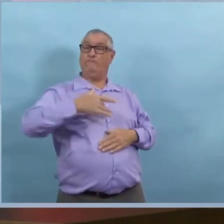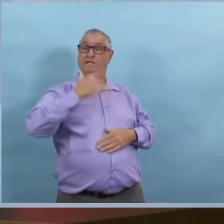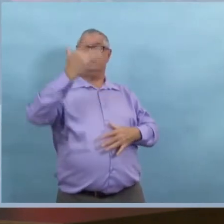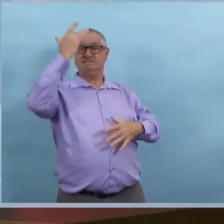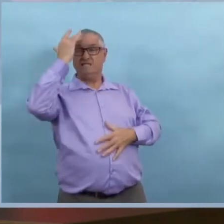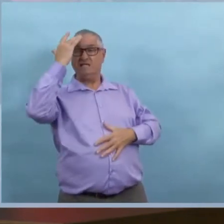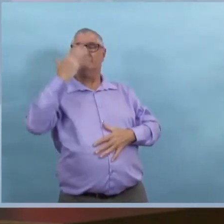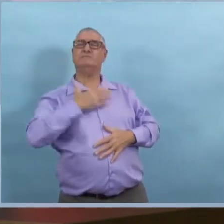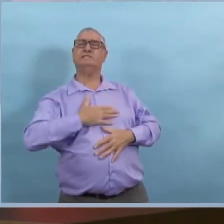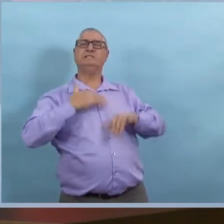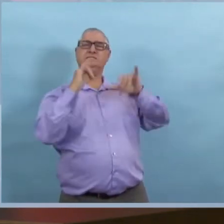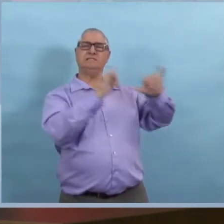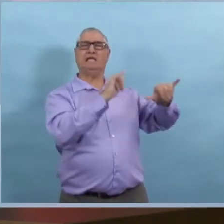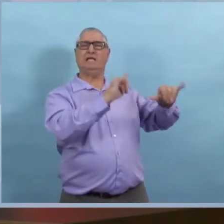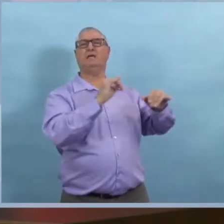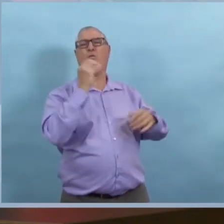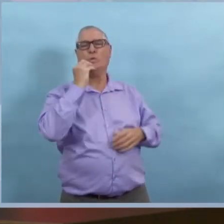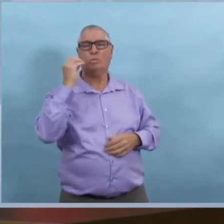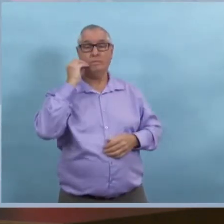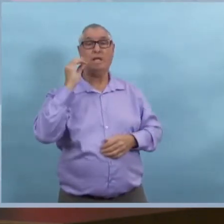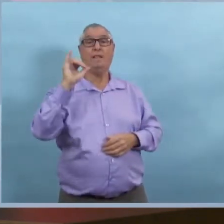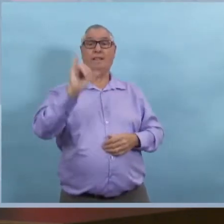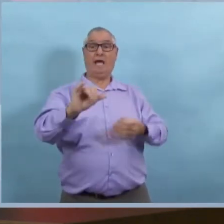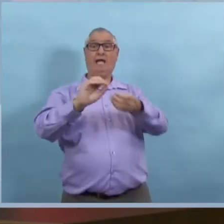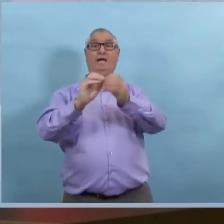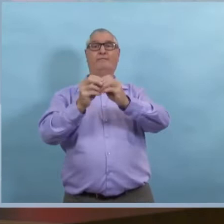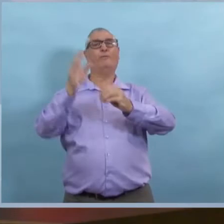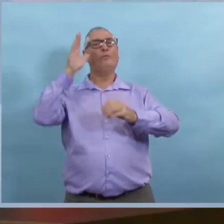on va finalement voir ces chiffres commencer à baisser. Autrement,